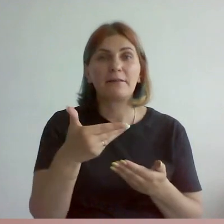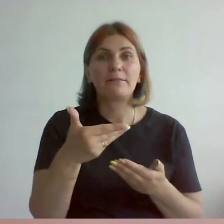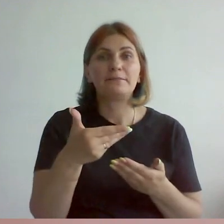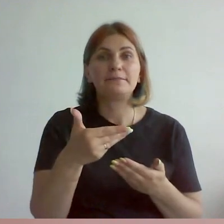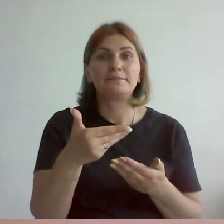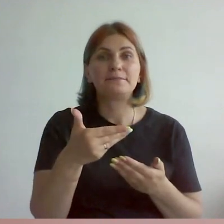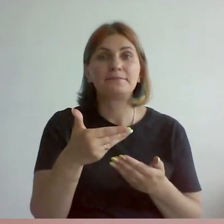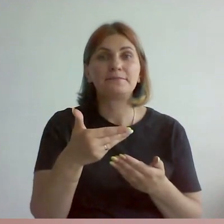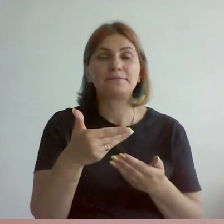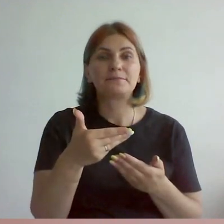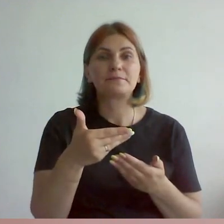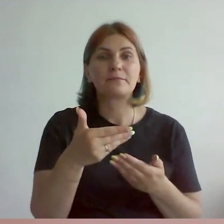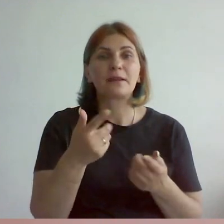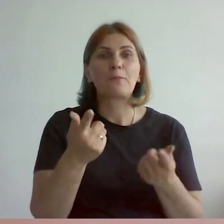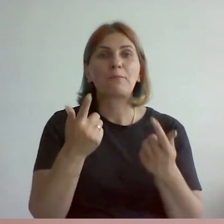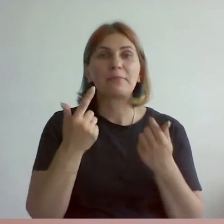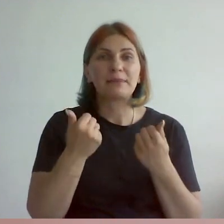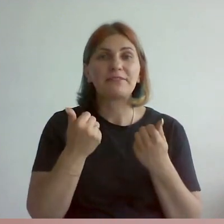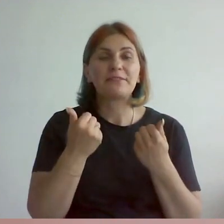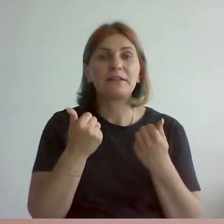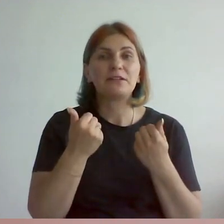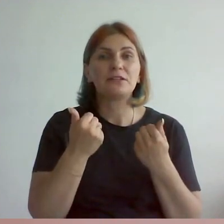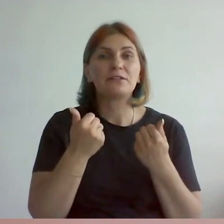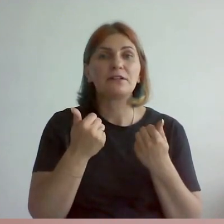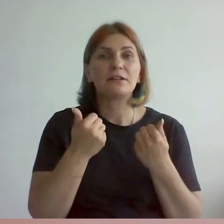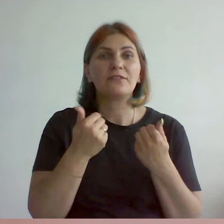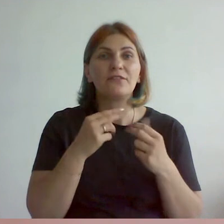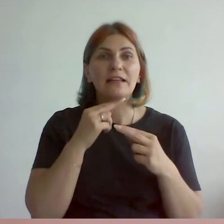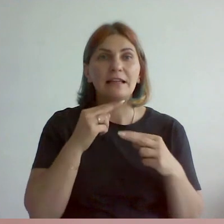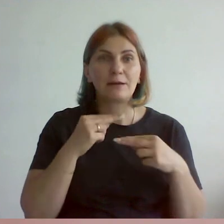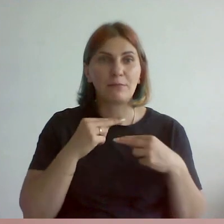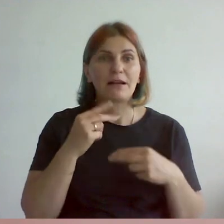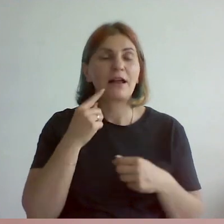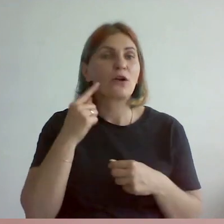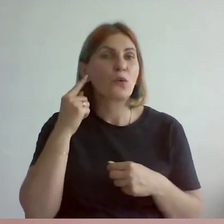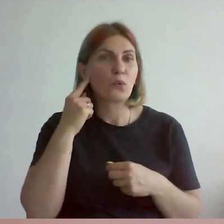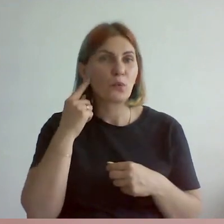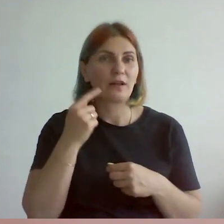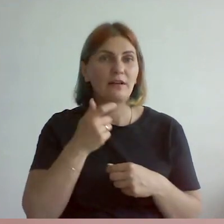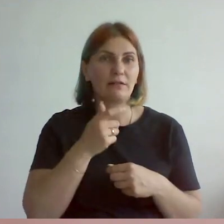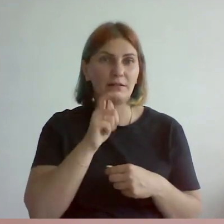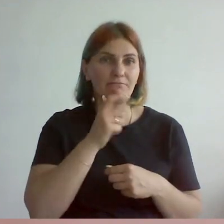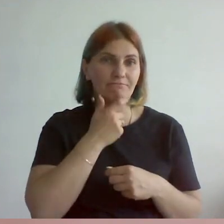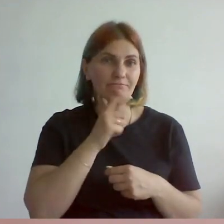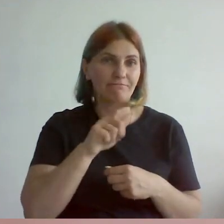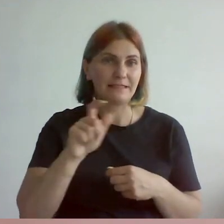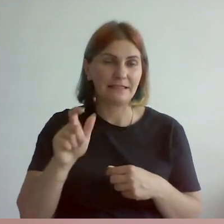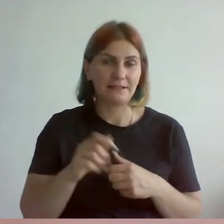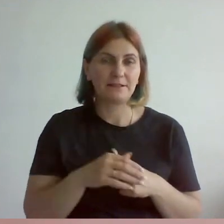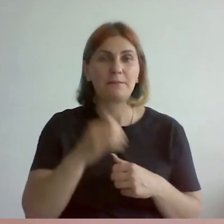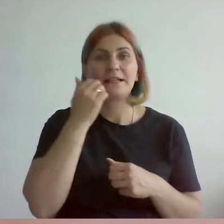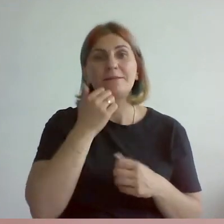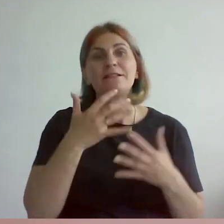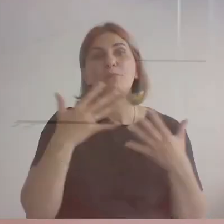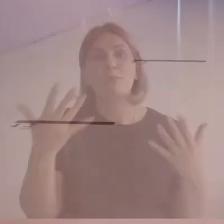и привлечь к нам наших глухих зрителей. Спасибо большое и всего